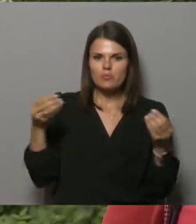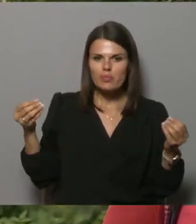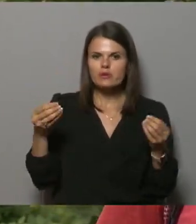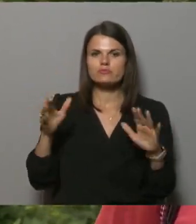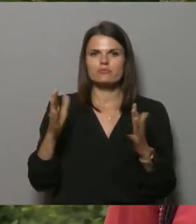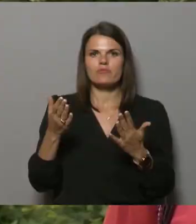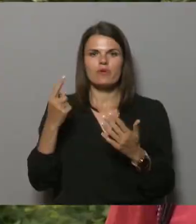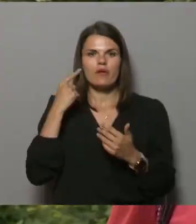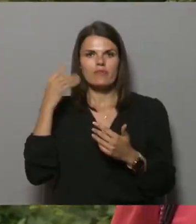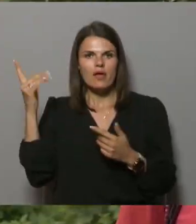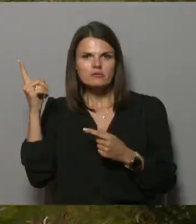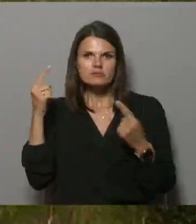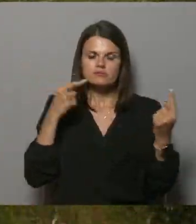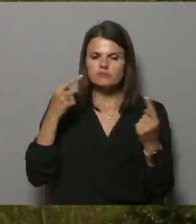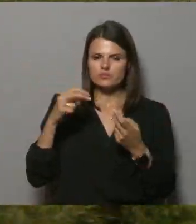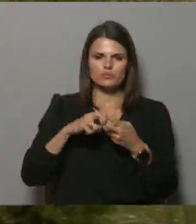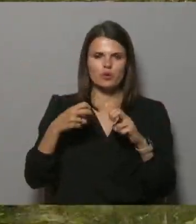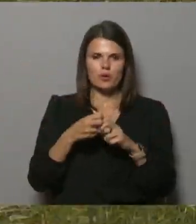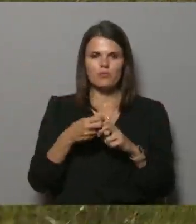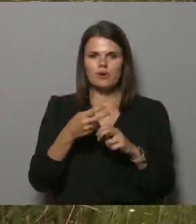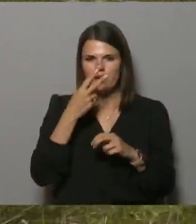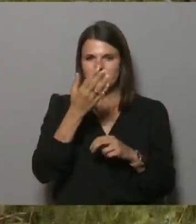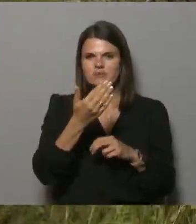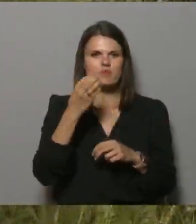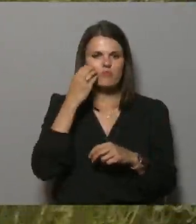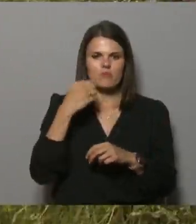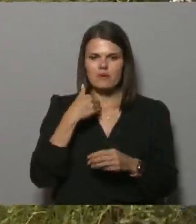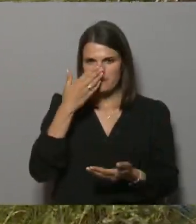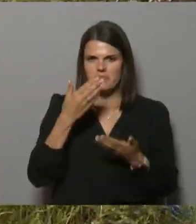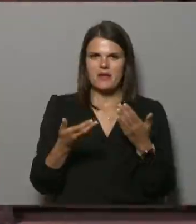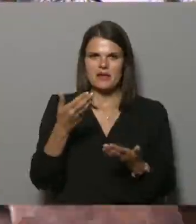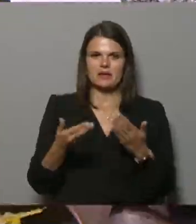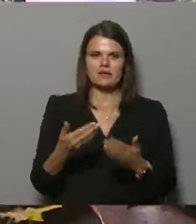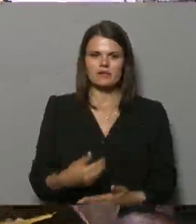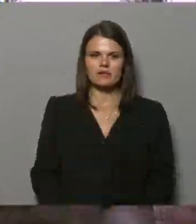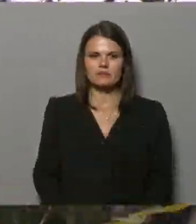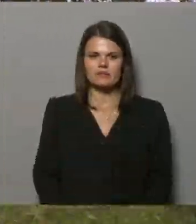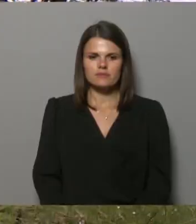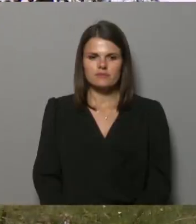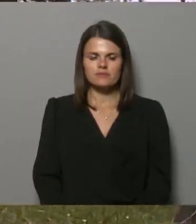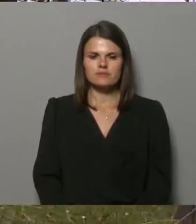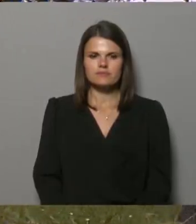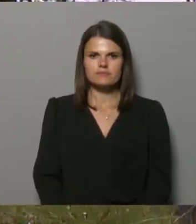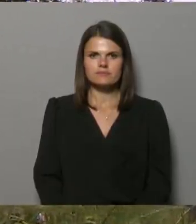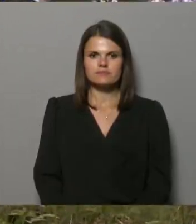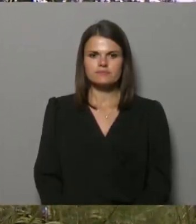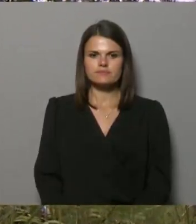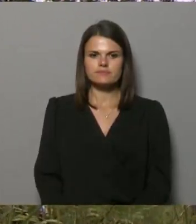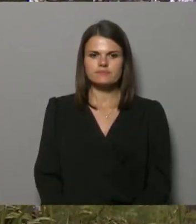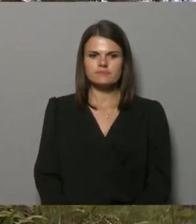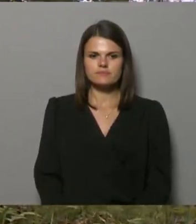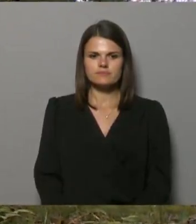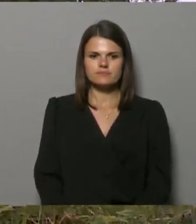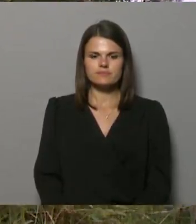nu tajā galā nedzirdu, vai nu es nedzirdu. Nu, iedodiet man savu telefonu, es pamēģinātu. Ja rāda signālu, kaut kādu tas aizvienīs.